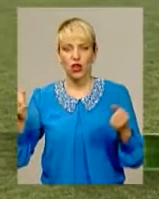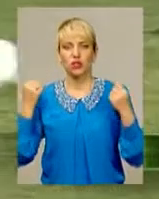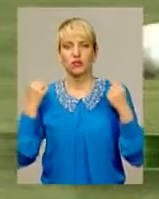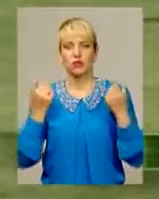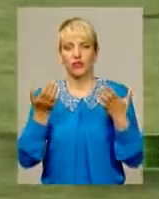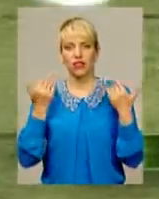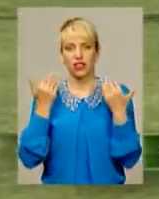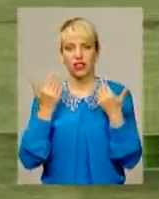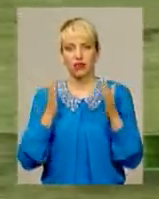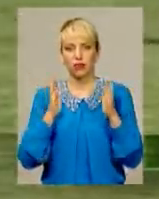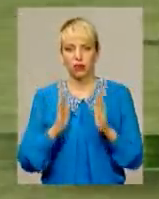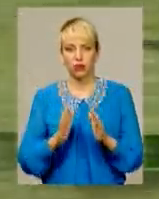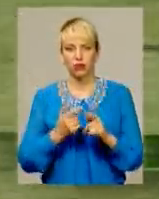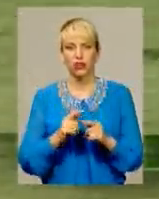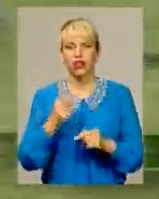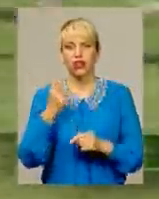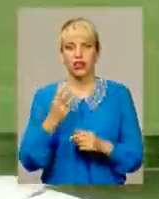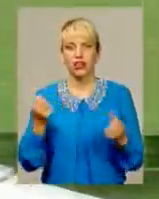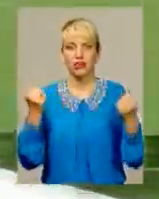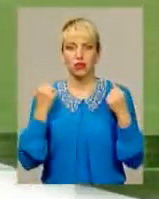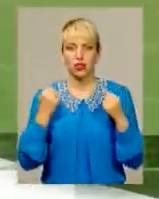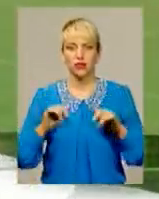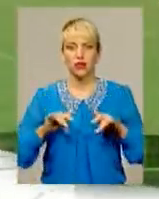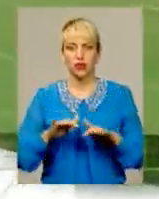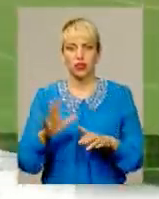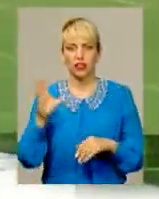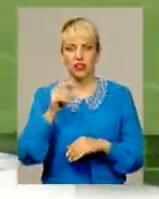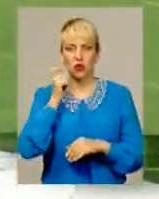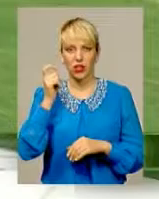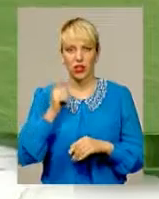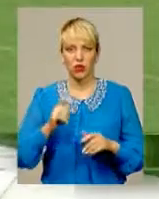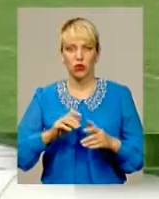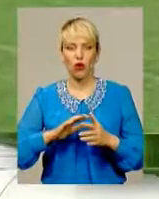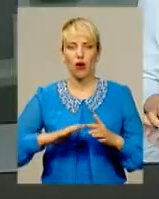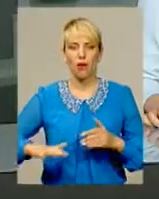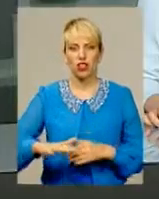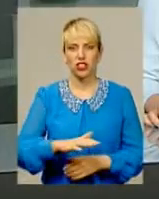вихідними у Хмельницькому відбудуться одразу три спортивні події всеукраїнського масштабу.